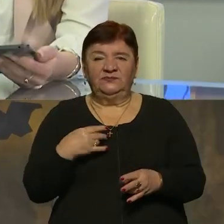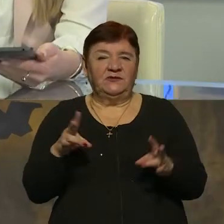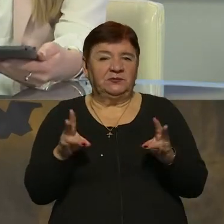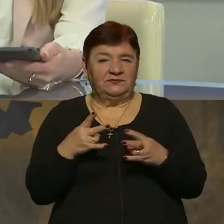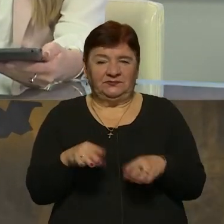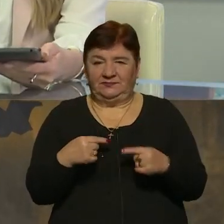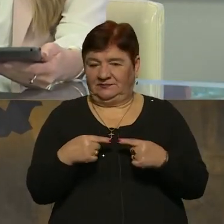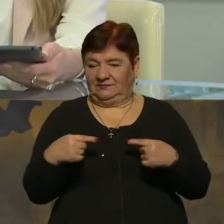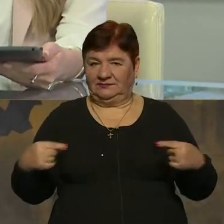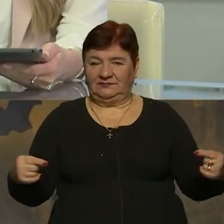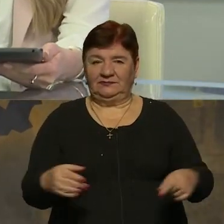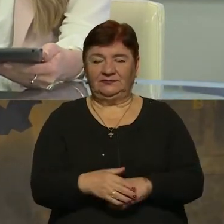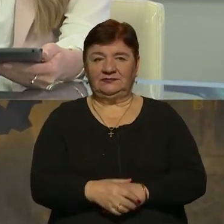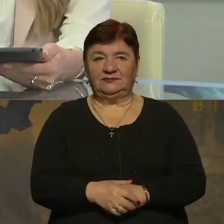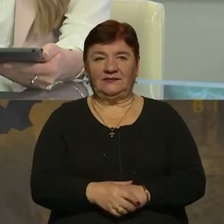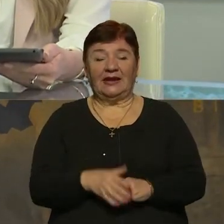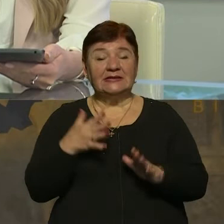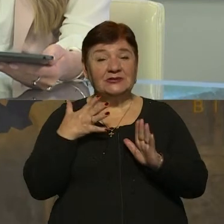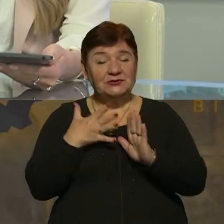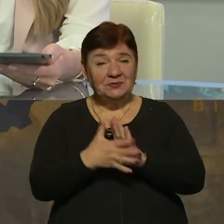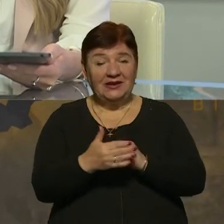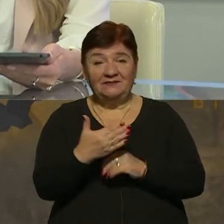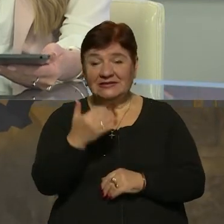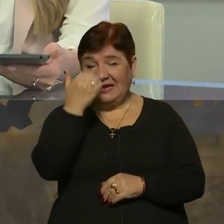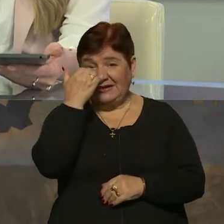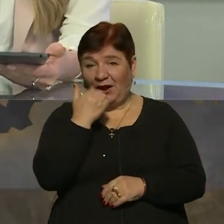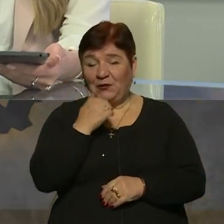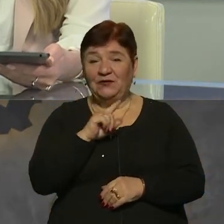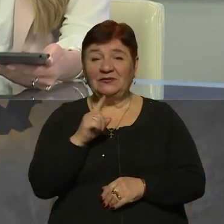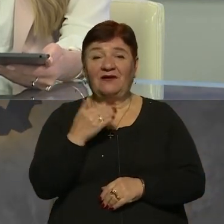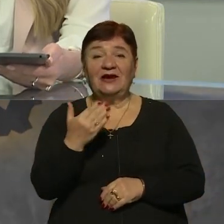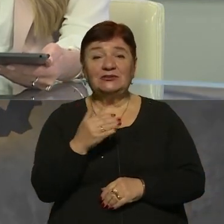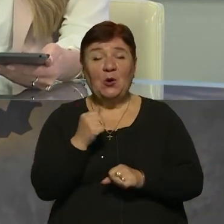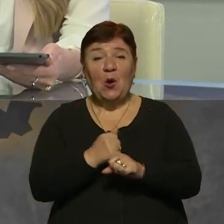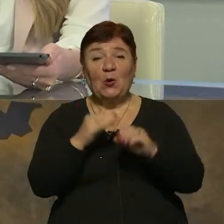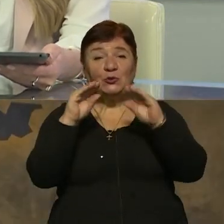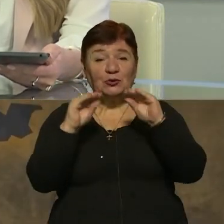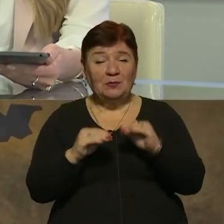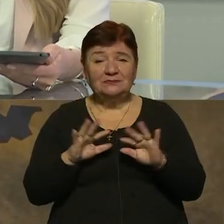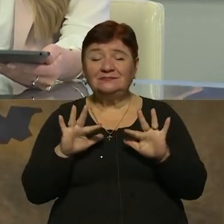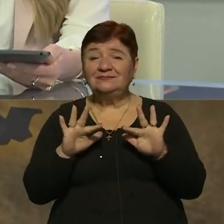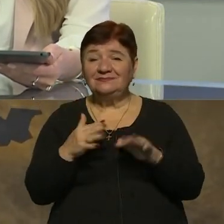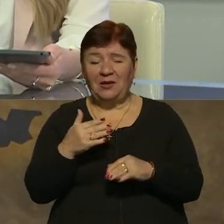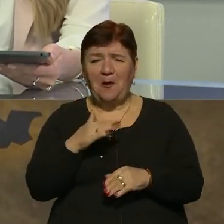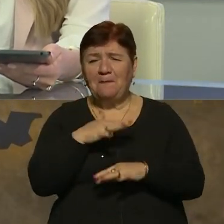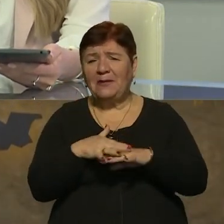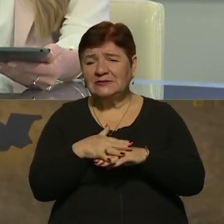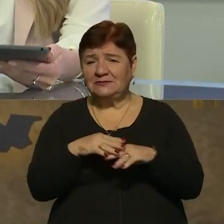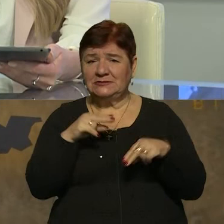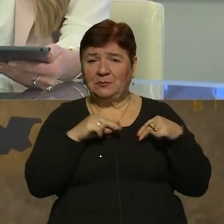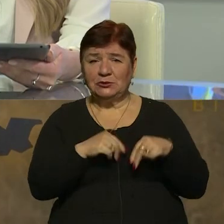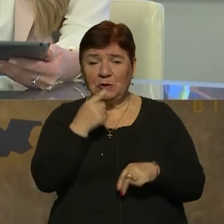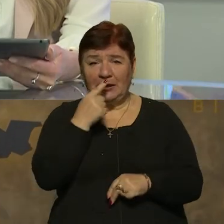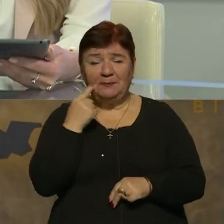потрібно їх. Зрозуміли вас. Дякуємо за вашу розробку. Сподіваємось, ви насправді масово запрацює вже